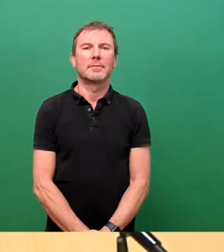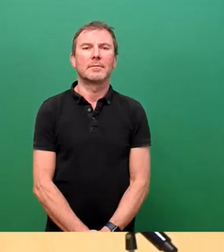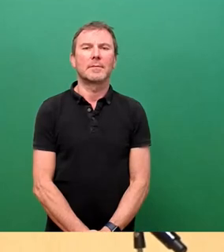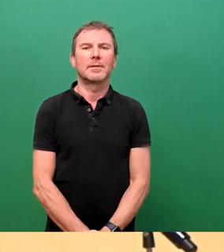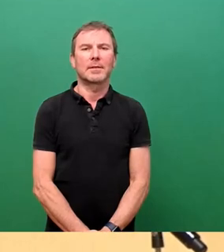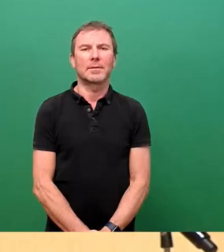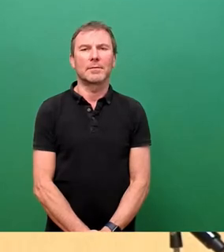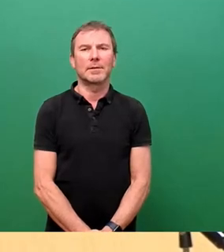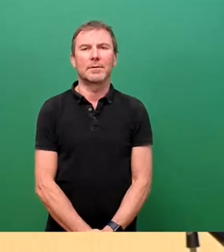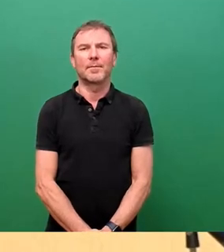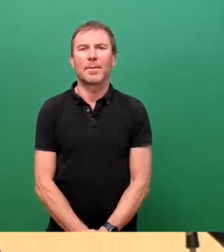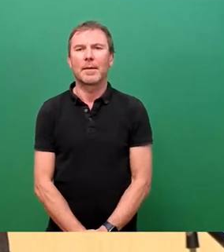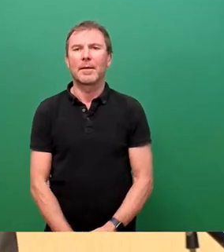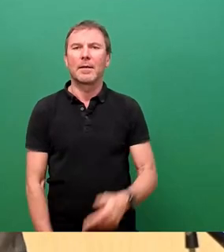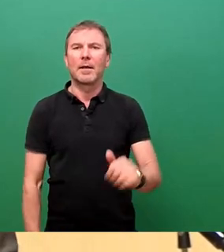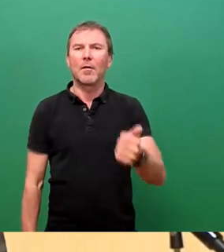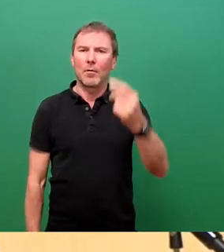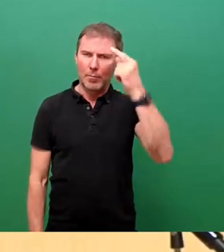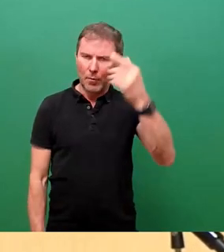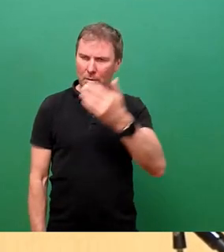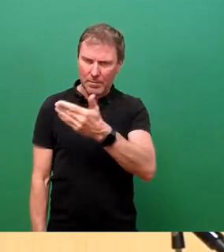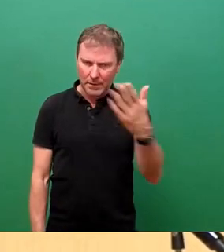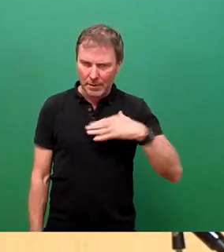Sehr geehrter Herr Oberbürgermeister, liebe Kolleginnen und Kollegen,